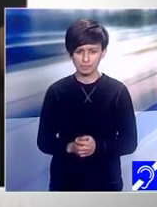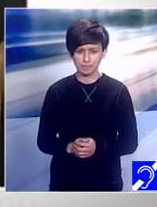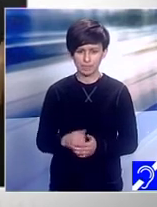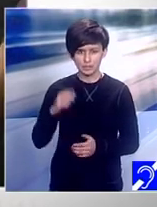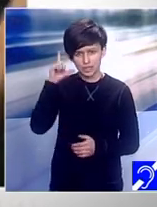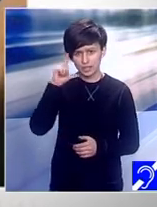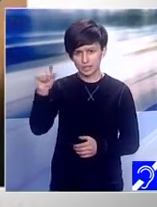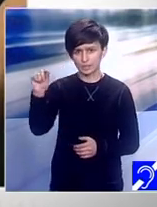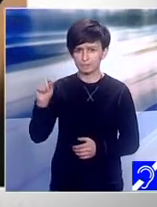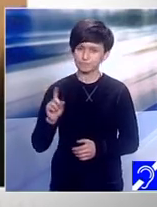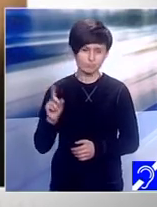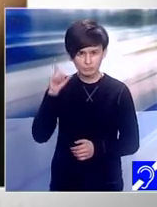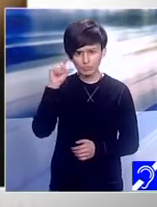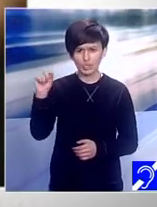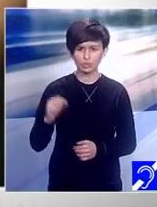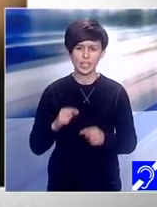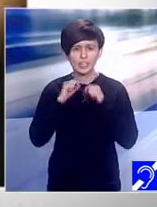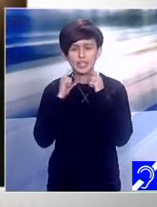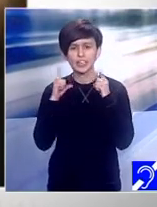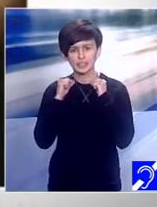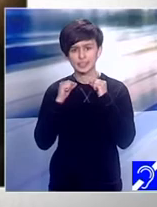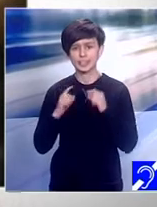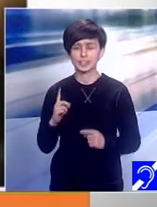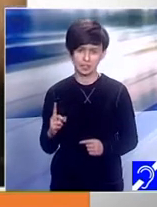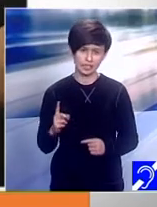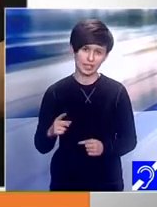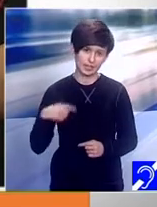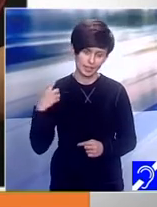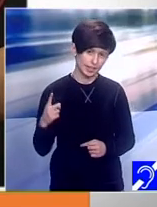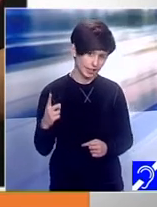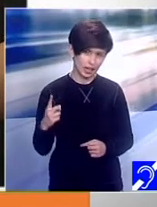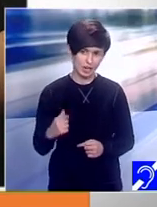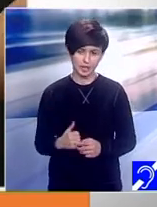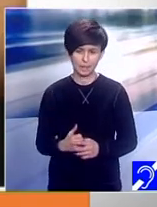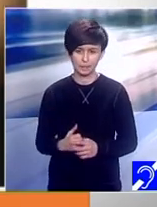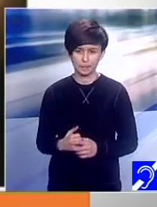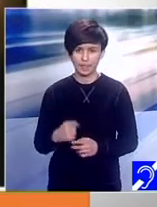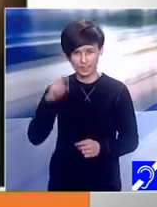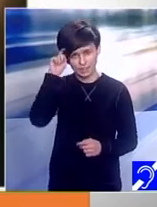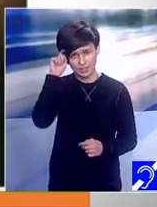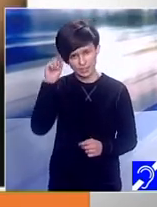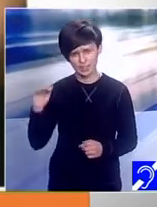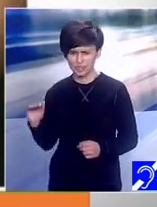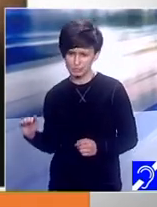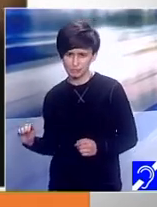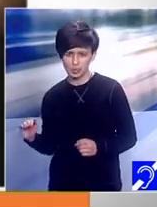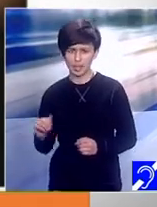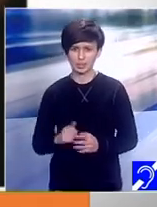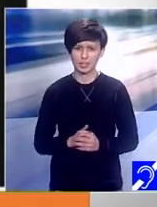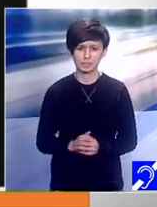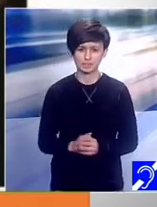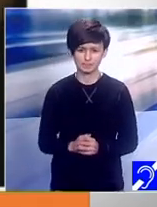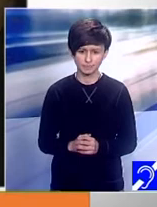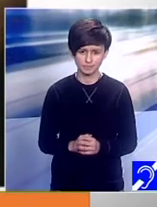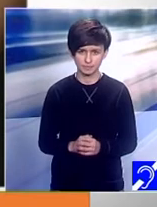Încă nu, dar aveți în plan să Mergem doar la... Da, da. Cred să-l... Cred că este prea micuț. Mai mergem